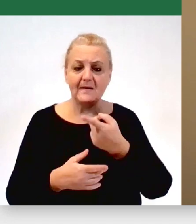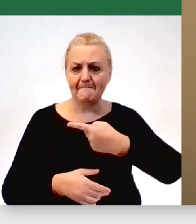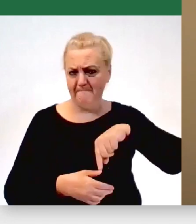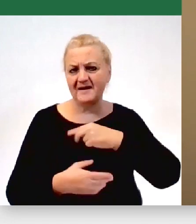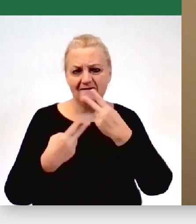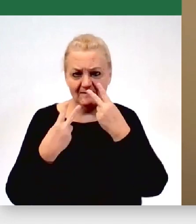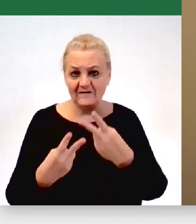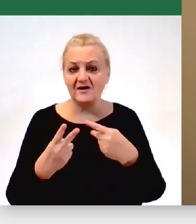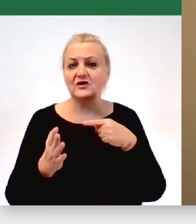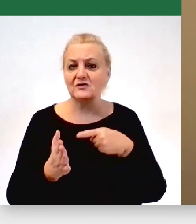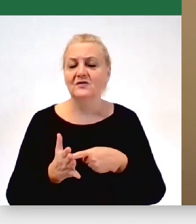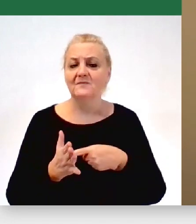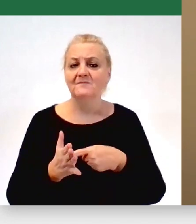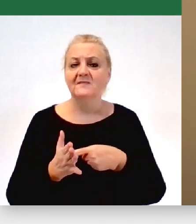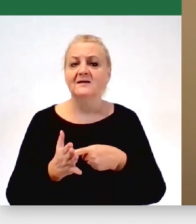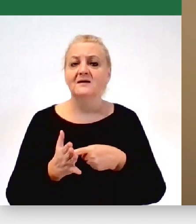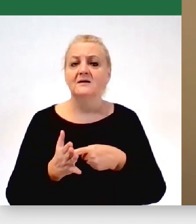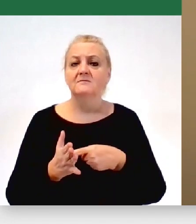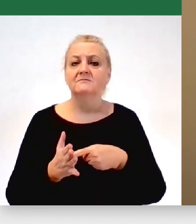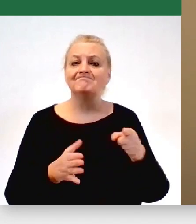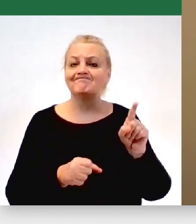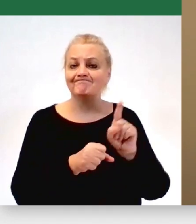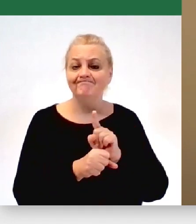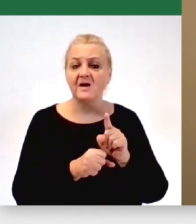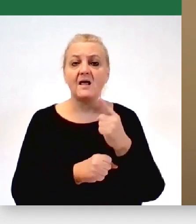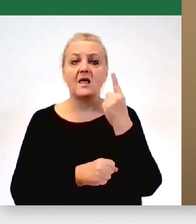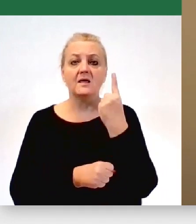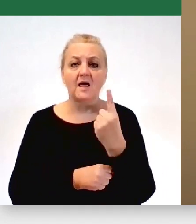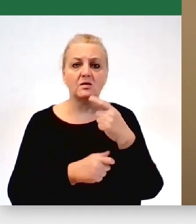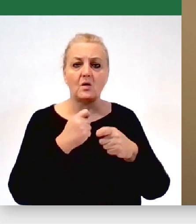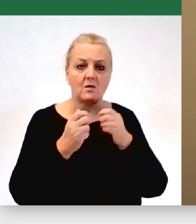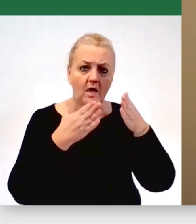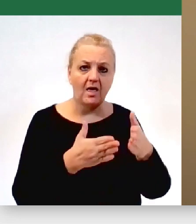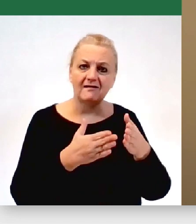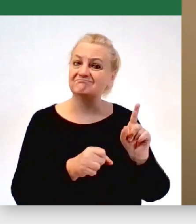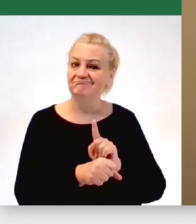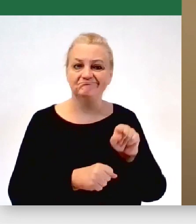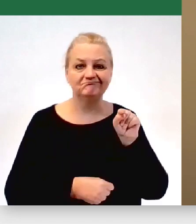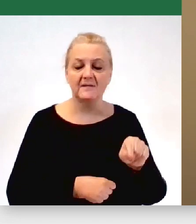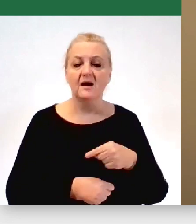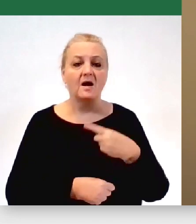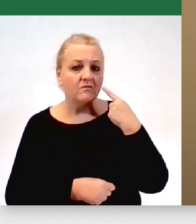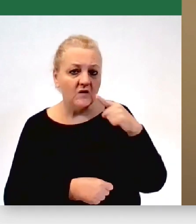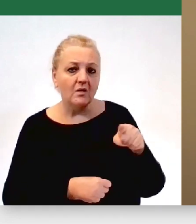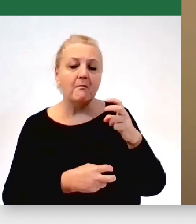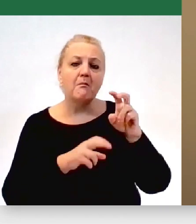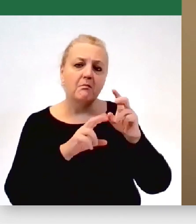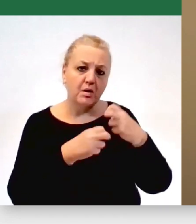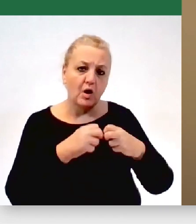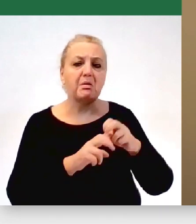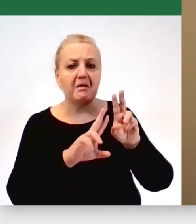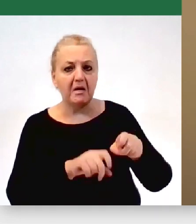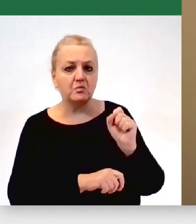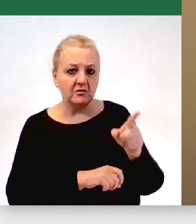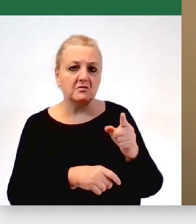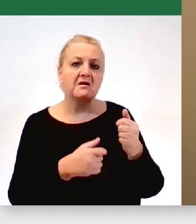widzimy, że jest takie coś jak pułapka właśnie takiego jednego, jednego rozwiązania. Znaczy widzimy, dostrzegamy problem. Dosyć dobrze go diagnozujemy, widzimy, co się